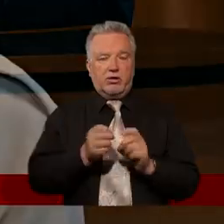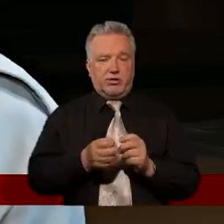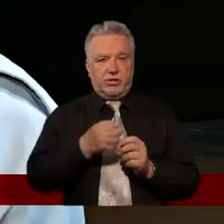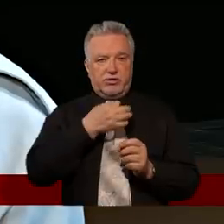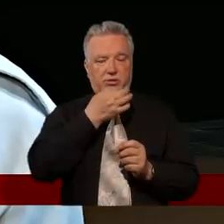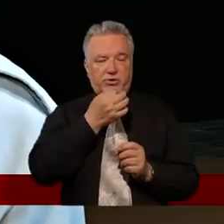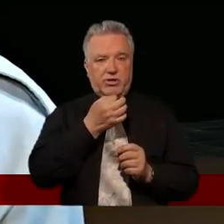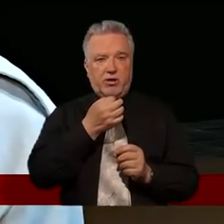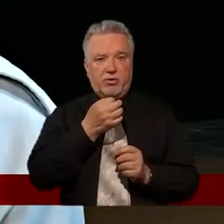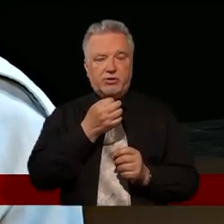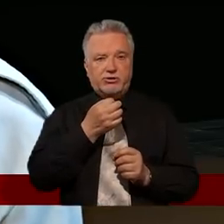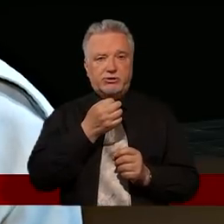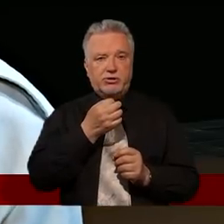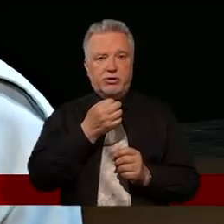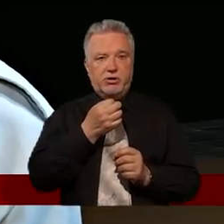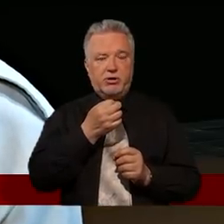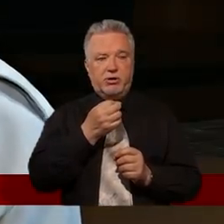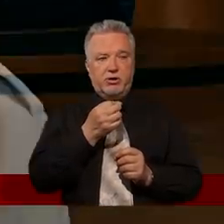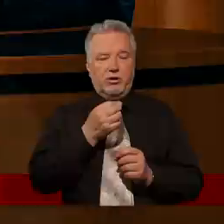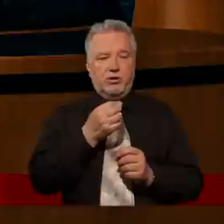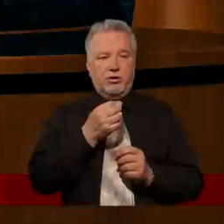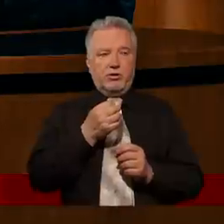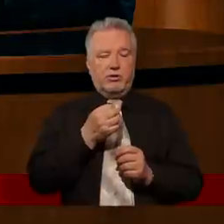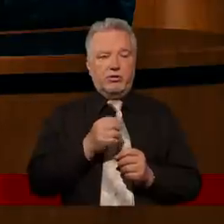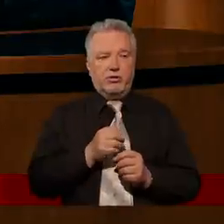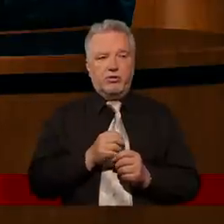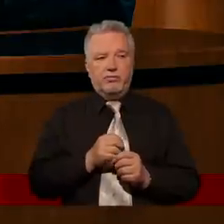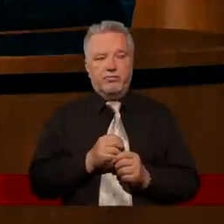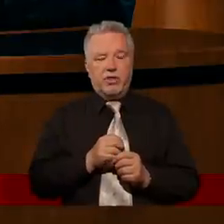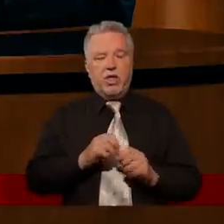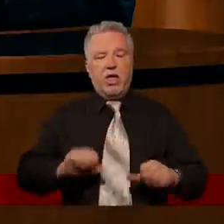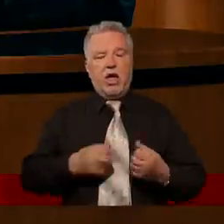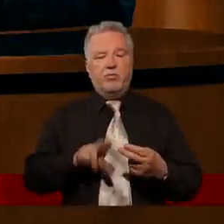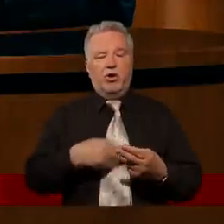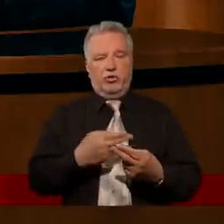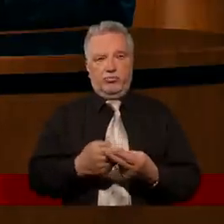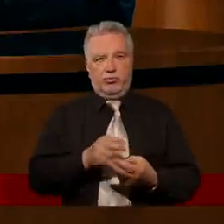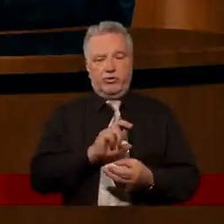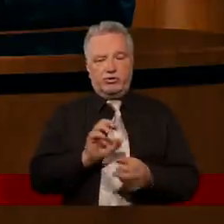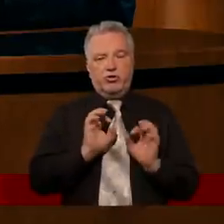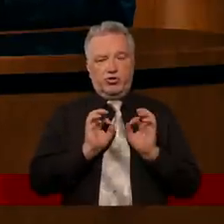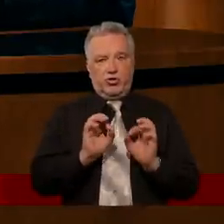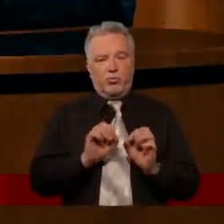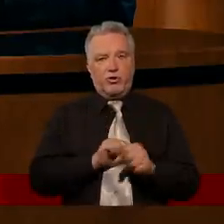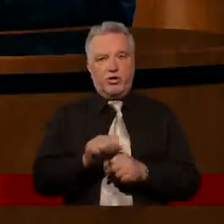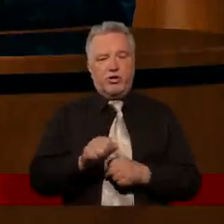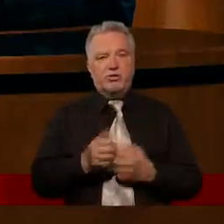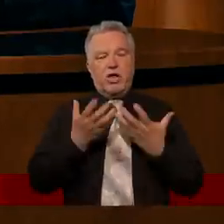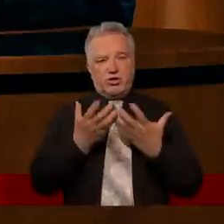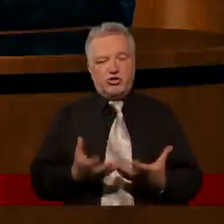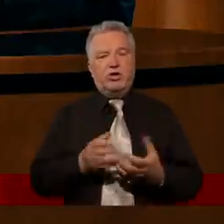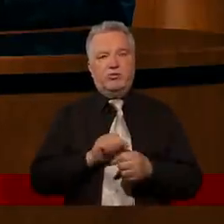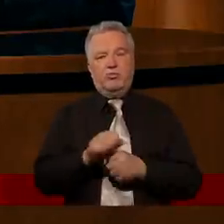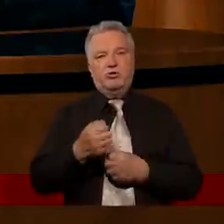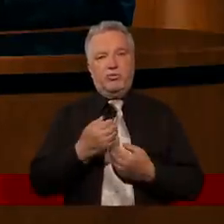pytanie o tej wielkości, to tak sobie wyobrażam wielkość. Ja myślę, że żeby odpowiedzieć, czy właściwe jest chcieć być wielkim,